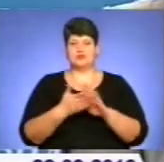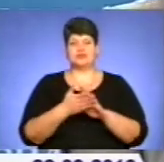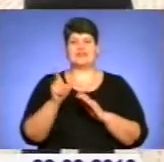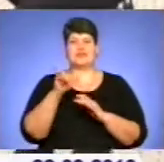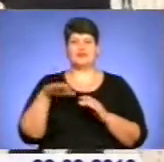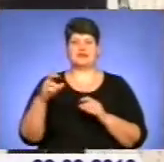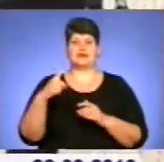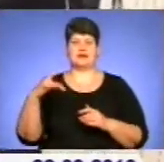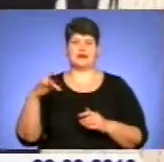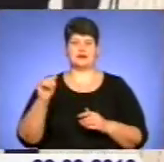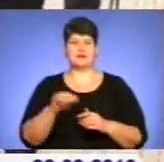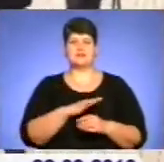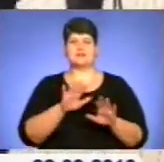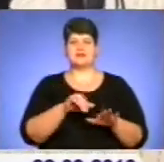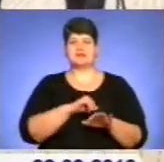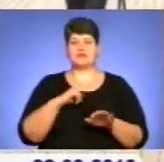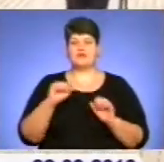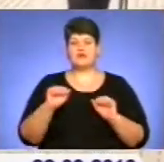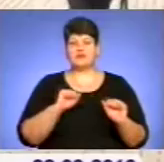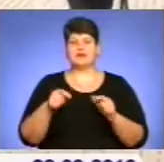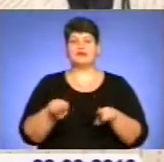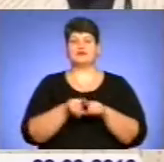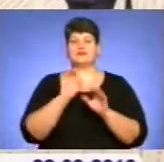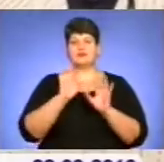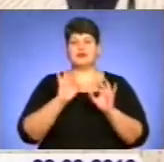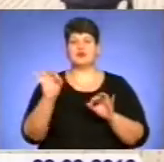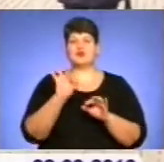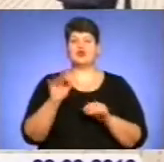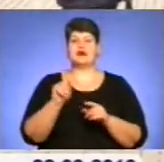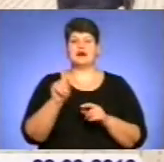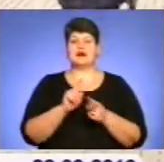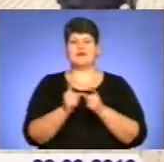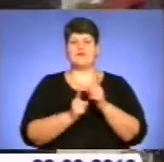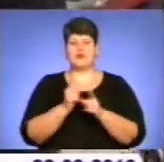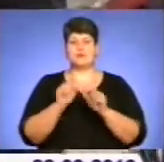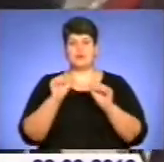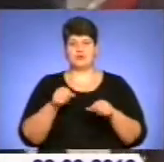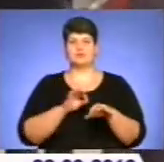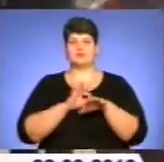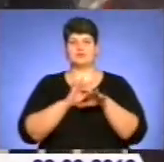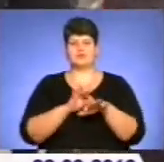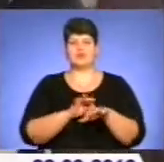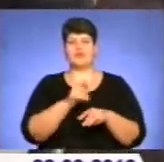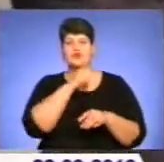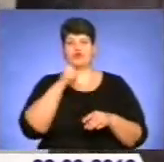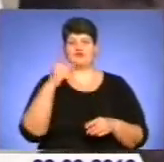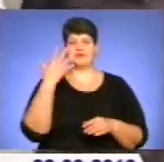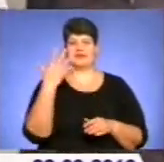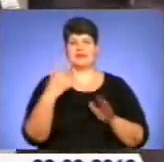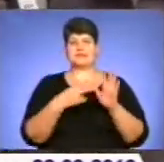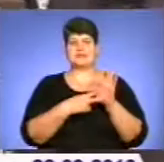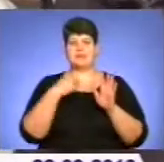самоврядування. Крім того, Марина Ставнічук розповіла, що реформа місцевого самоврядування може бути здійснена упродовж 5-7 років. У